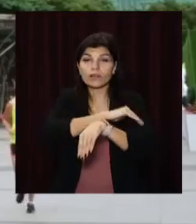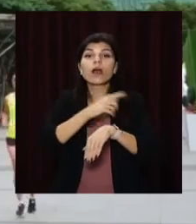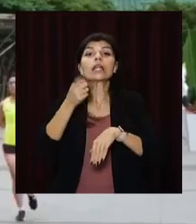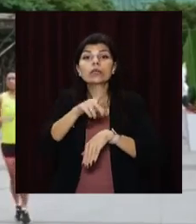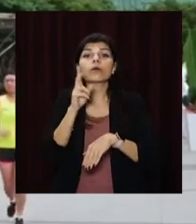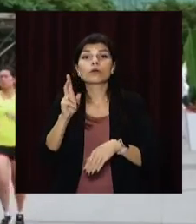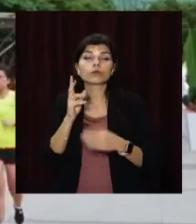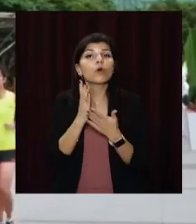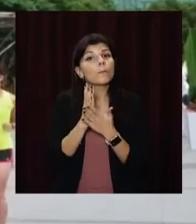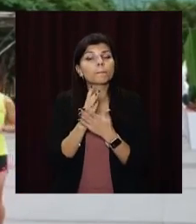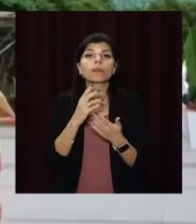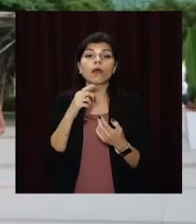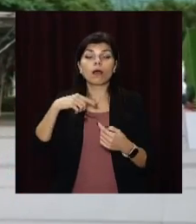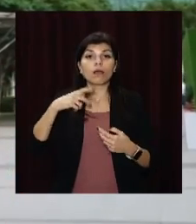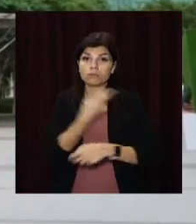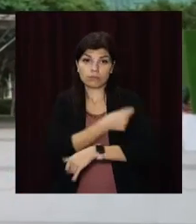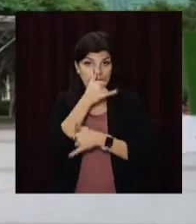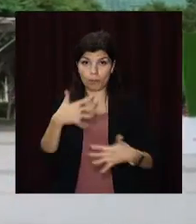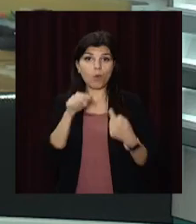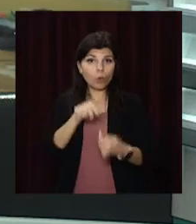мають протипоказання до щеплення.